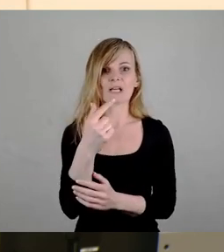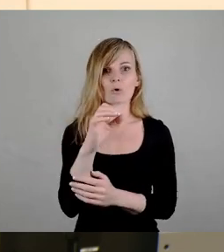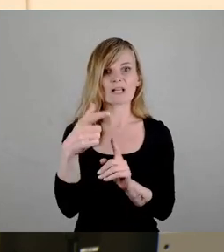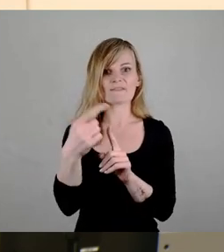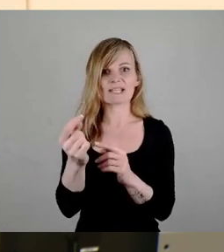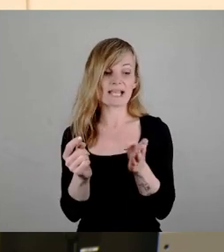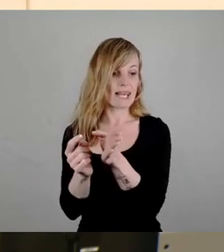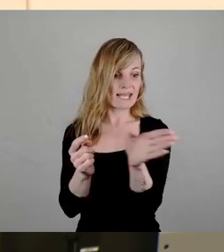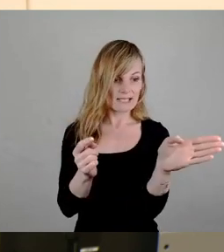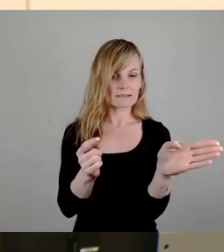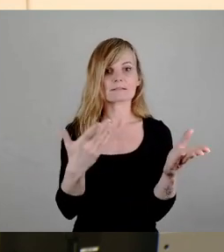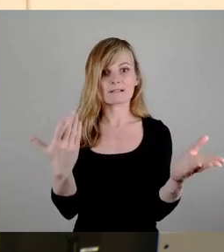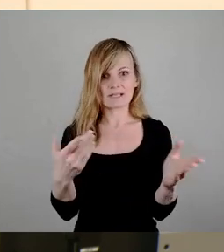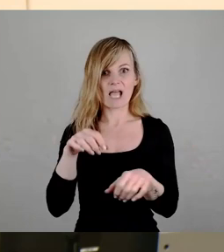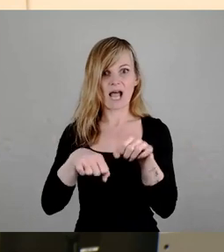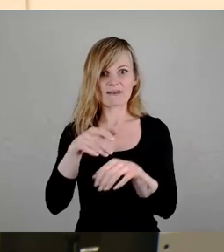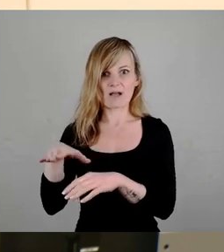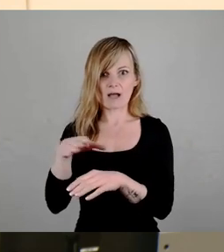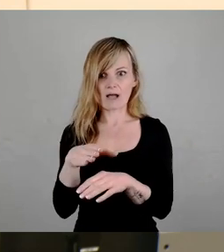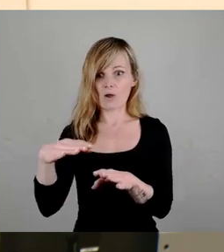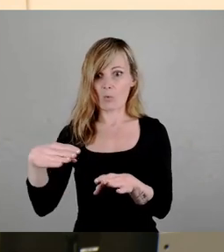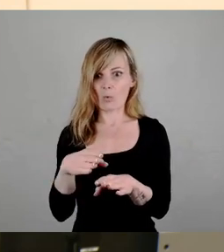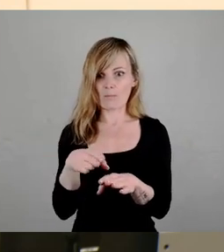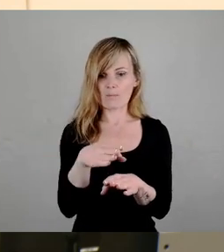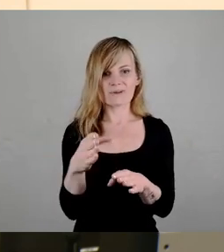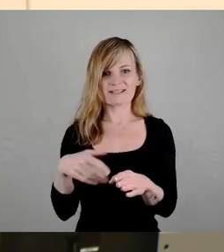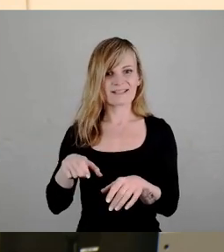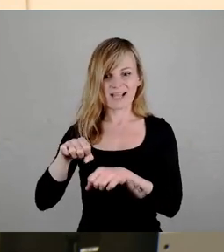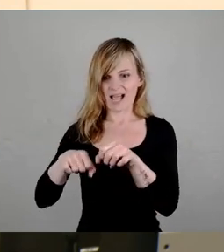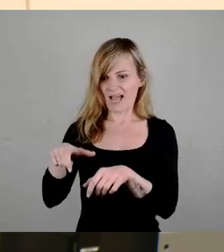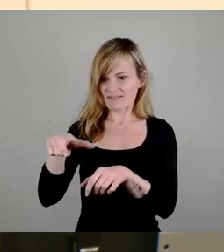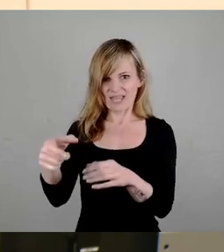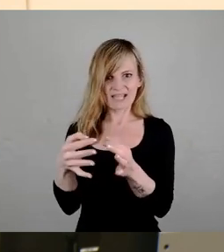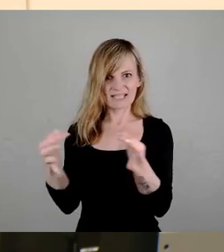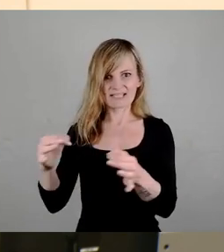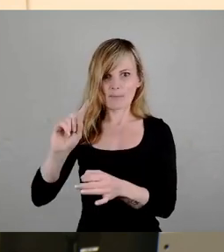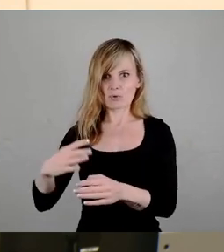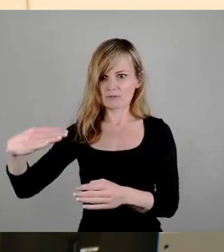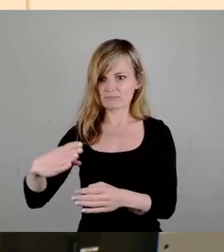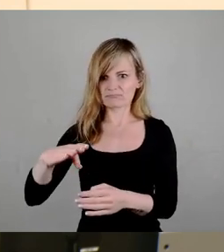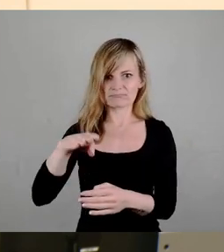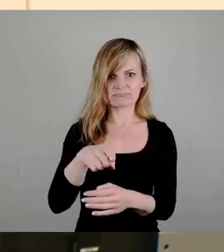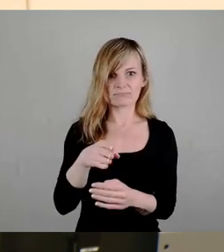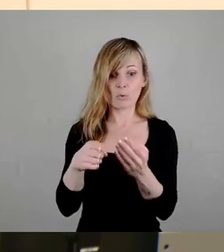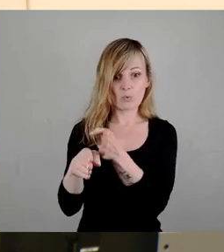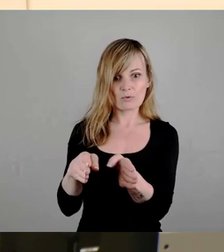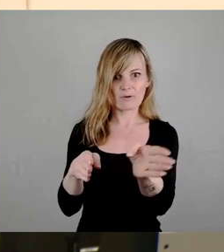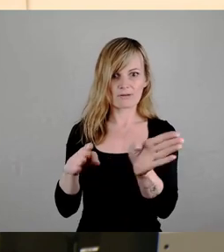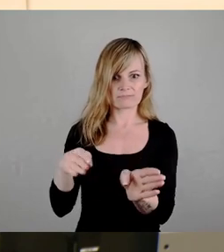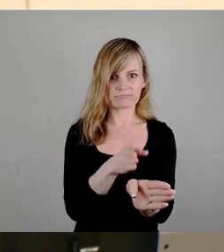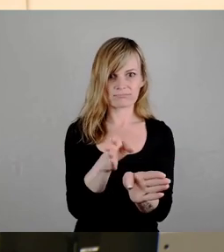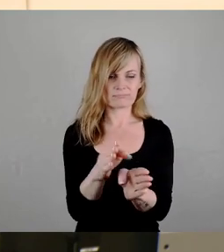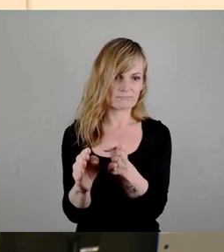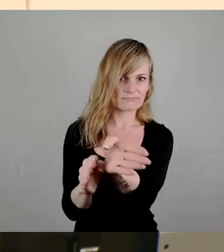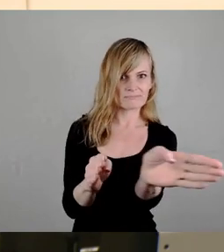Prinzip sich in den Kfz-Spuren, also die haben von diesem Radweg dann nichts mehr. Die müssen sich in Kfz-Spuren einordnen und die im Prinzip